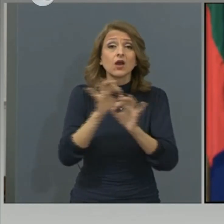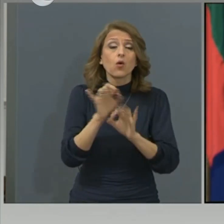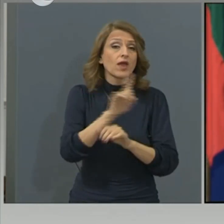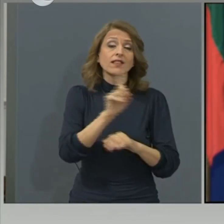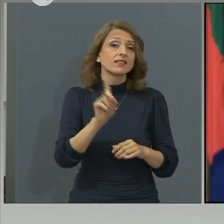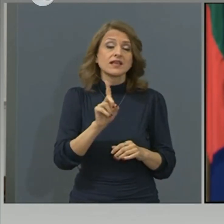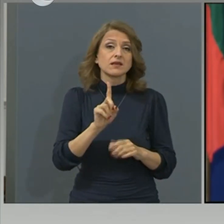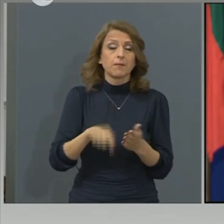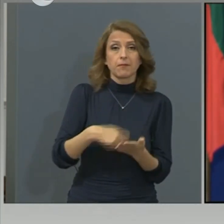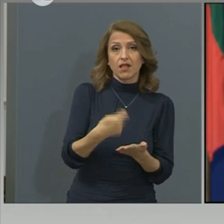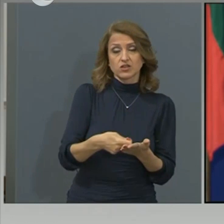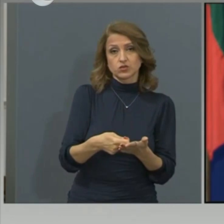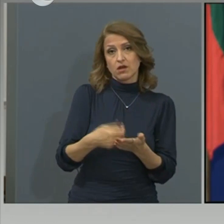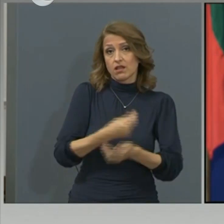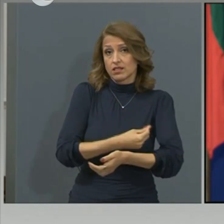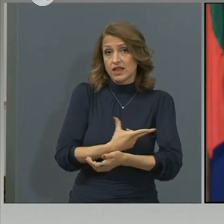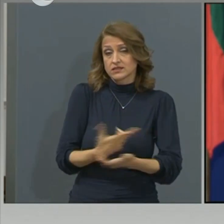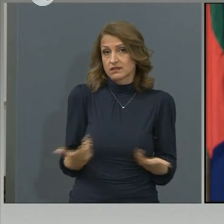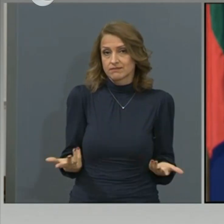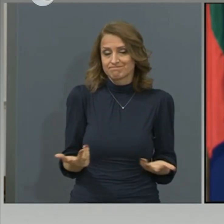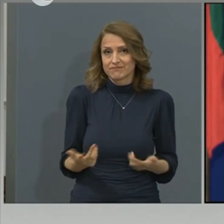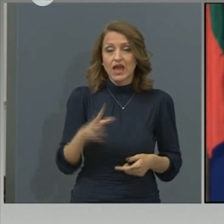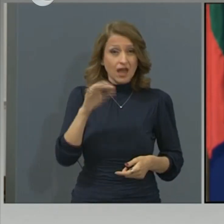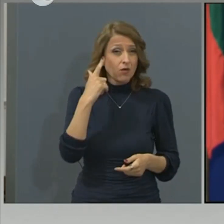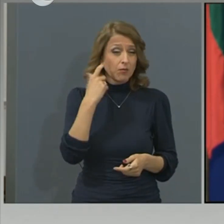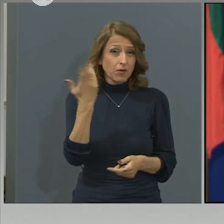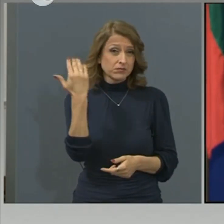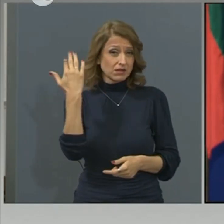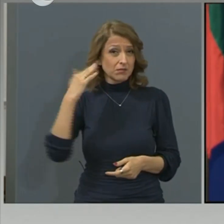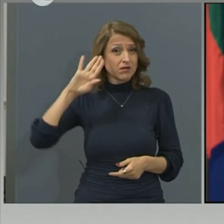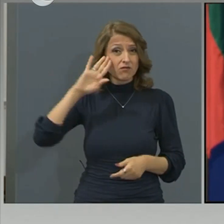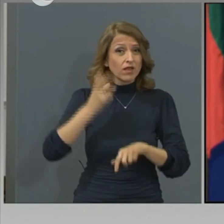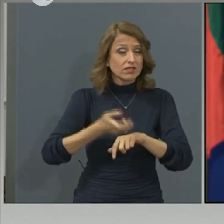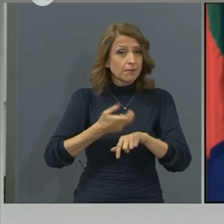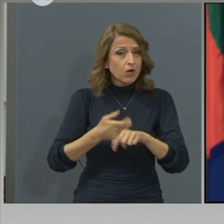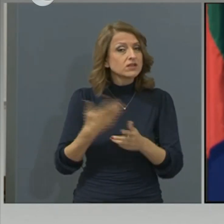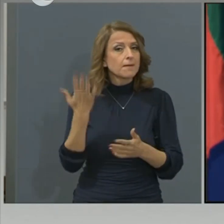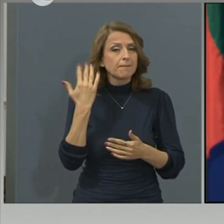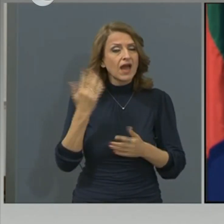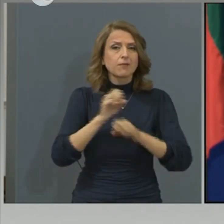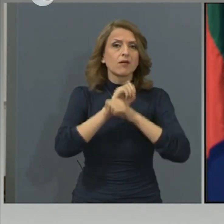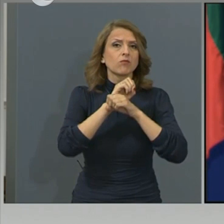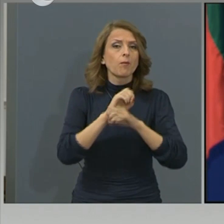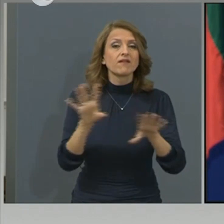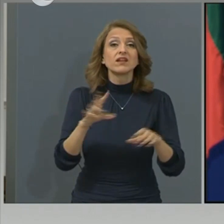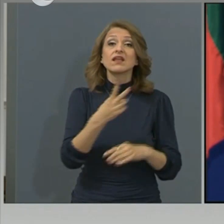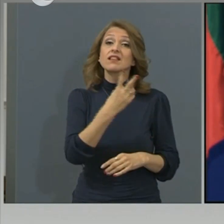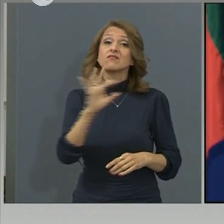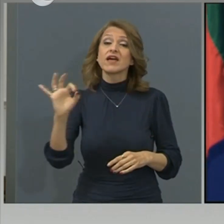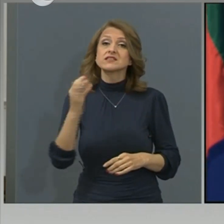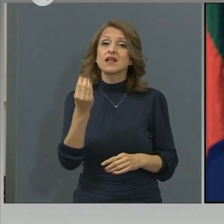Тази практика, ако си изпомняте, във Военно-медицинска академия бяхме обявили 200 лева цена на тест